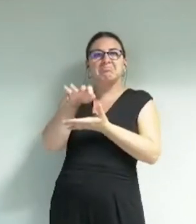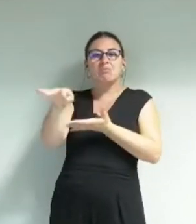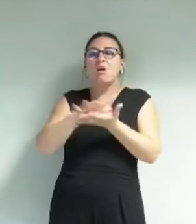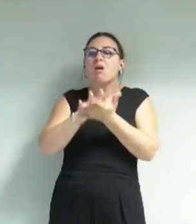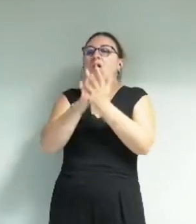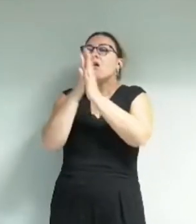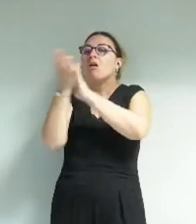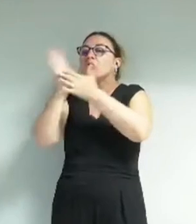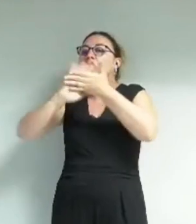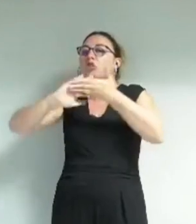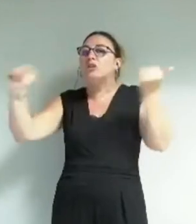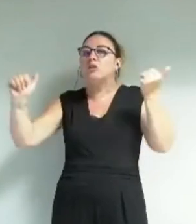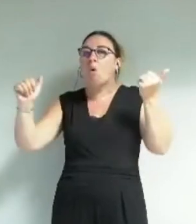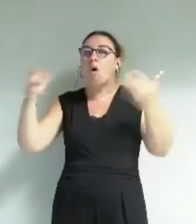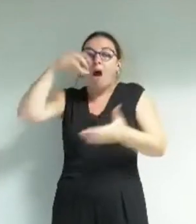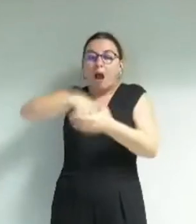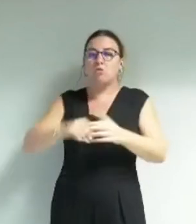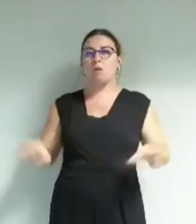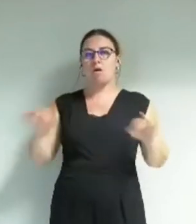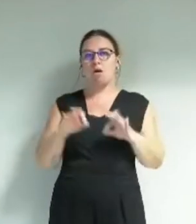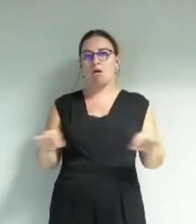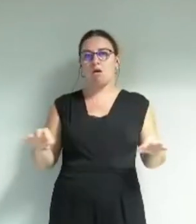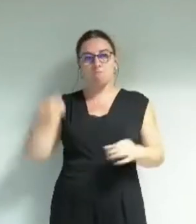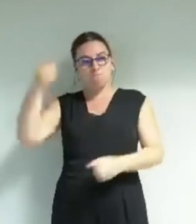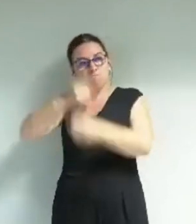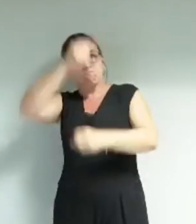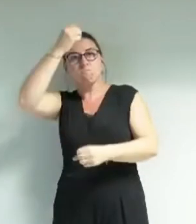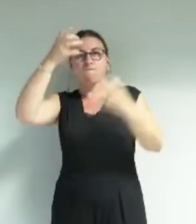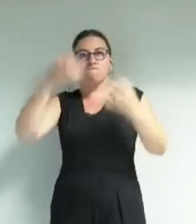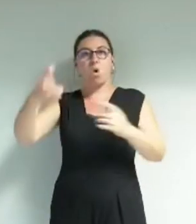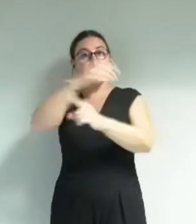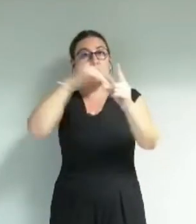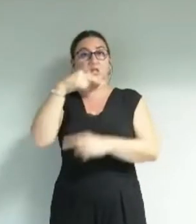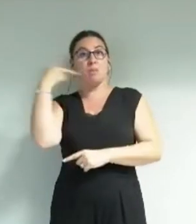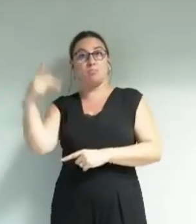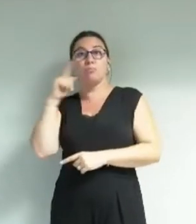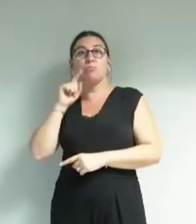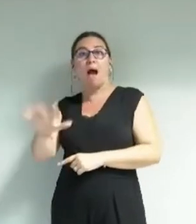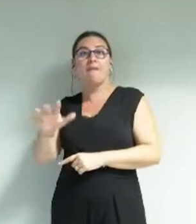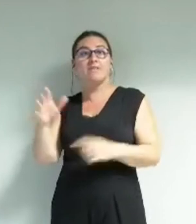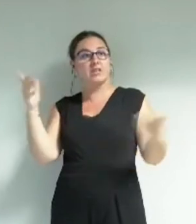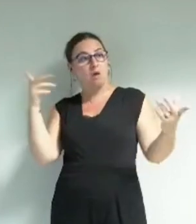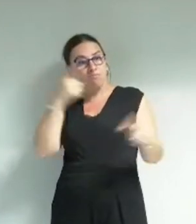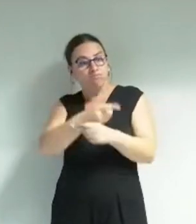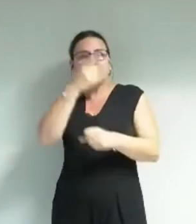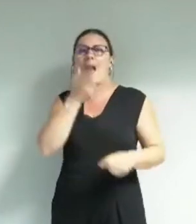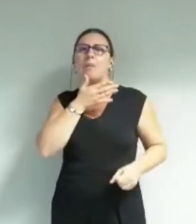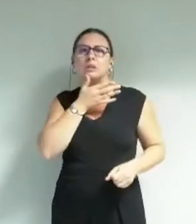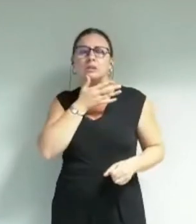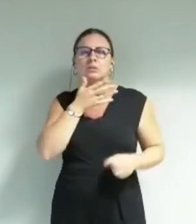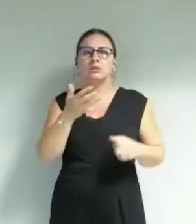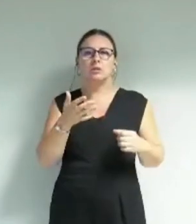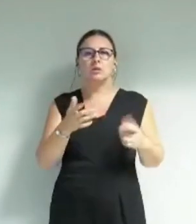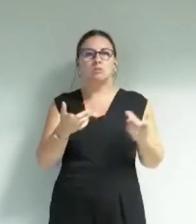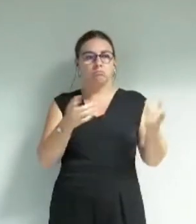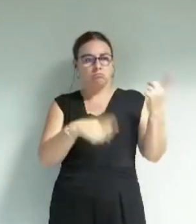vous ne pouvez pas leur imposer votre lecture de la société et de ses enjeux car ils sont et ils